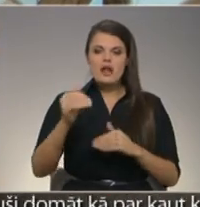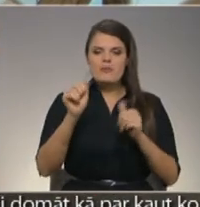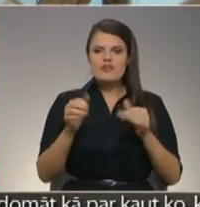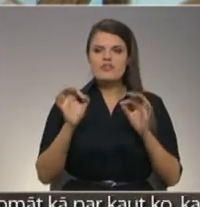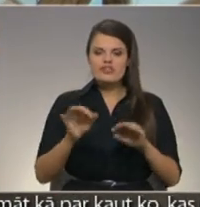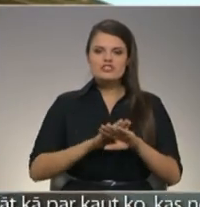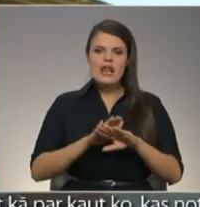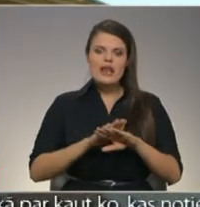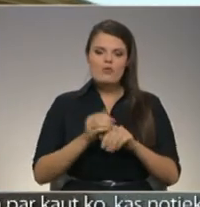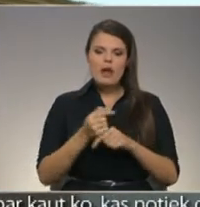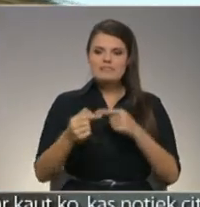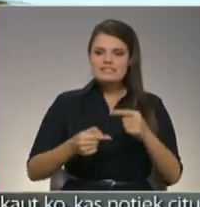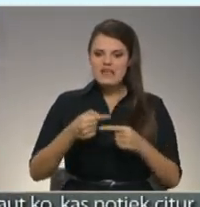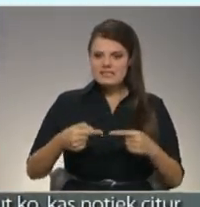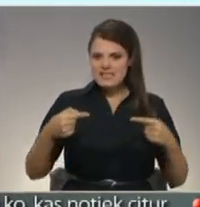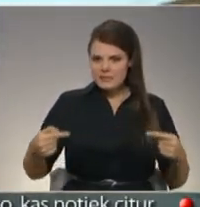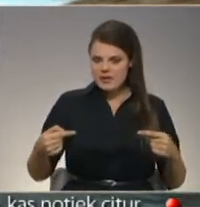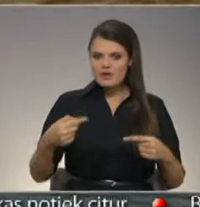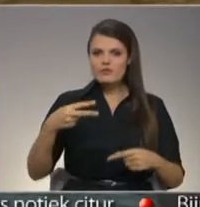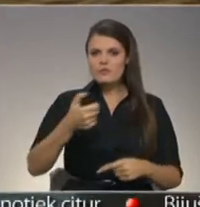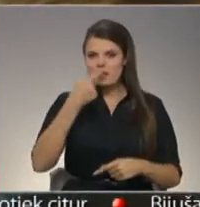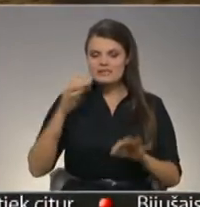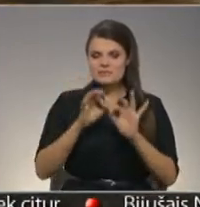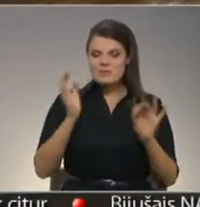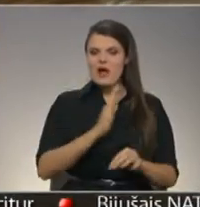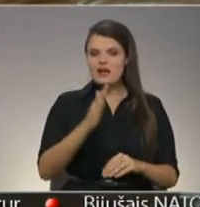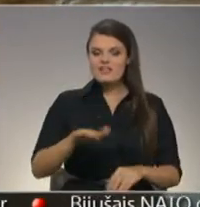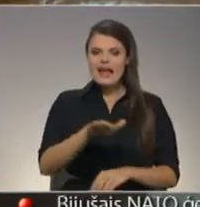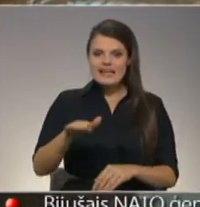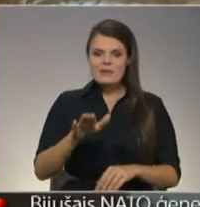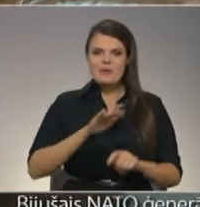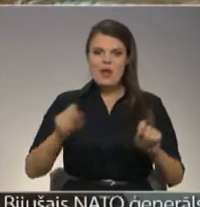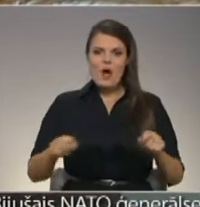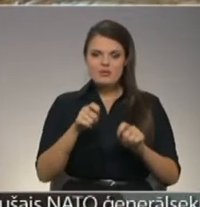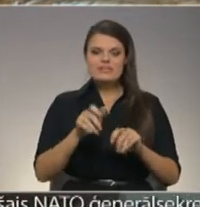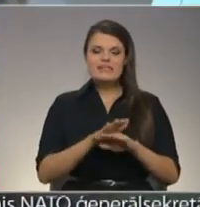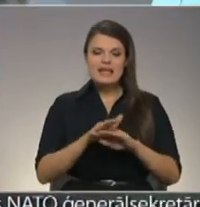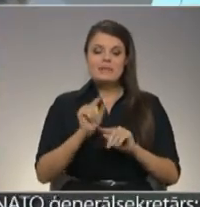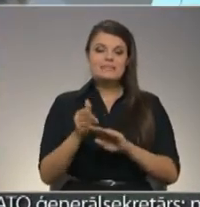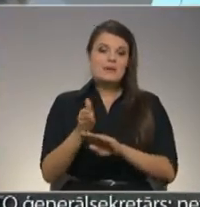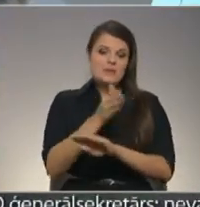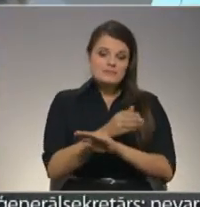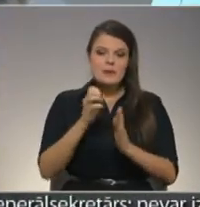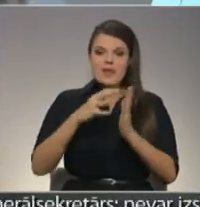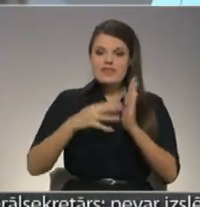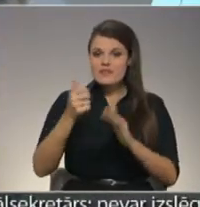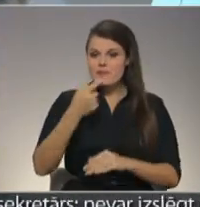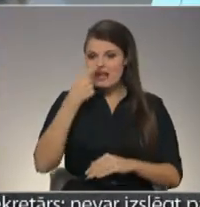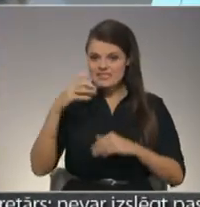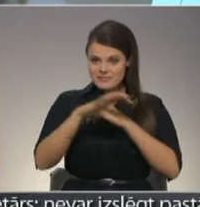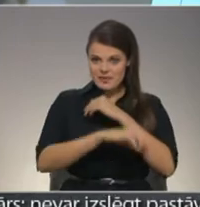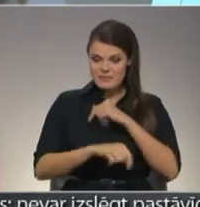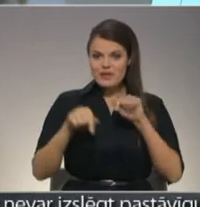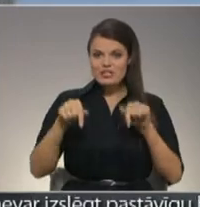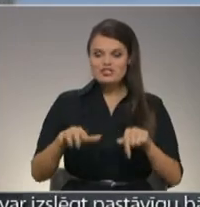linu apstrādes darba rīki, jo 20.gadsimta sākumā teju katra ģimene nodarbojās ar linu audzēšanu, bet mazliet pirms tam 19.gadsimta beigās